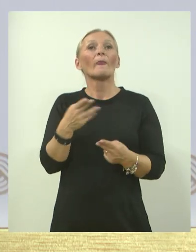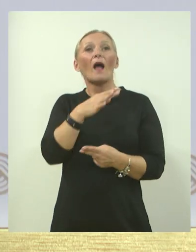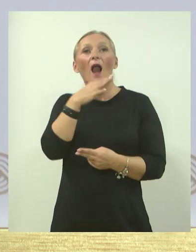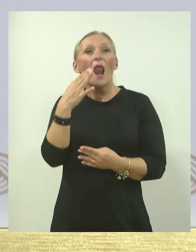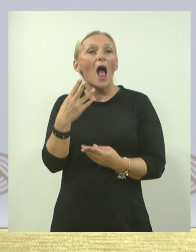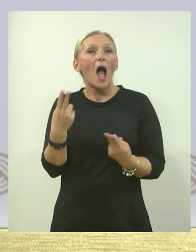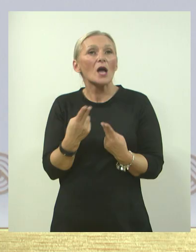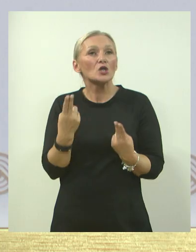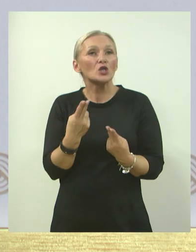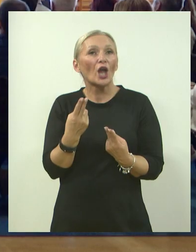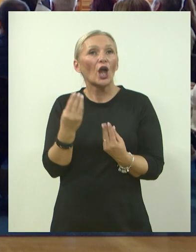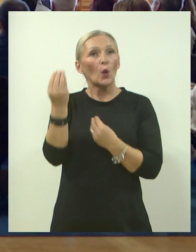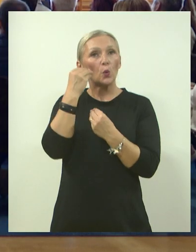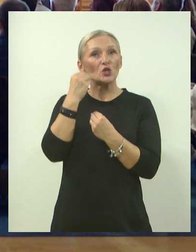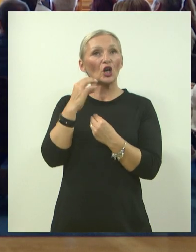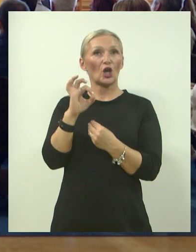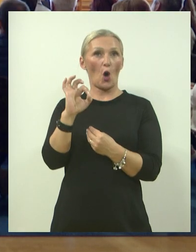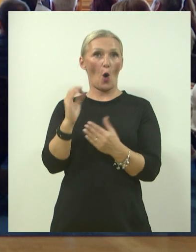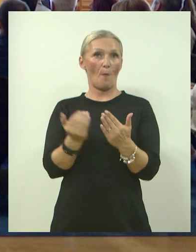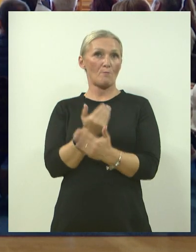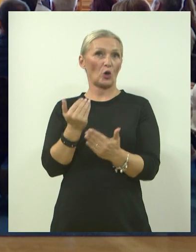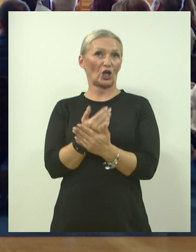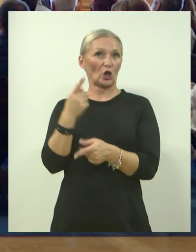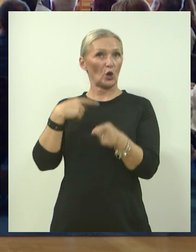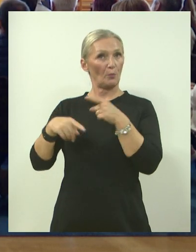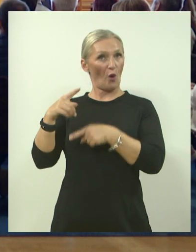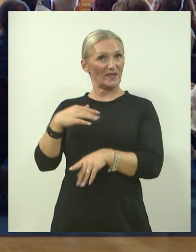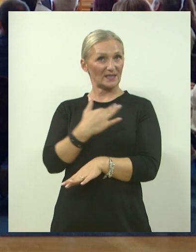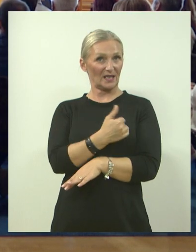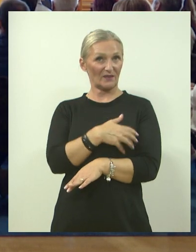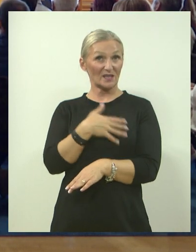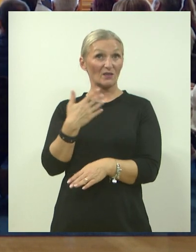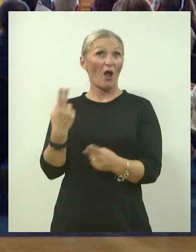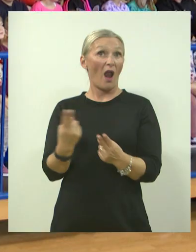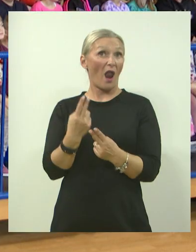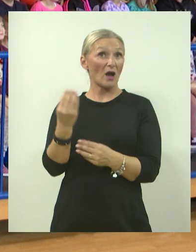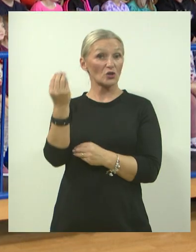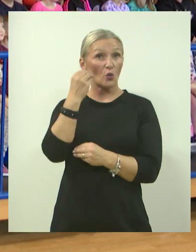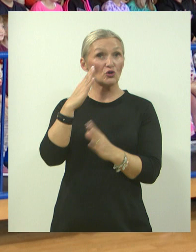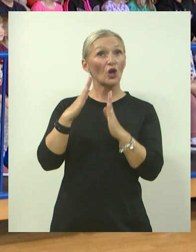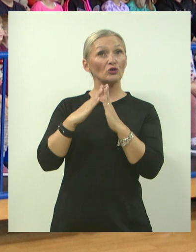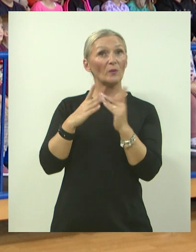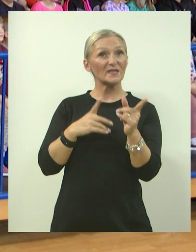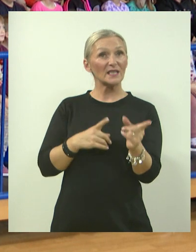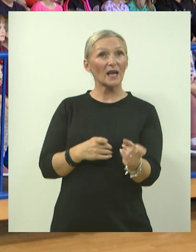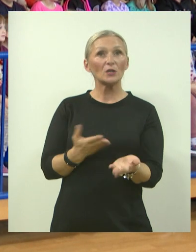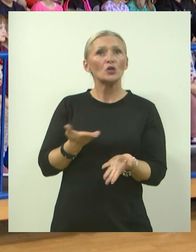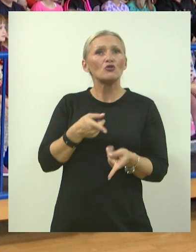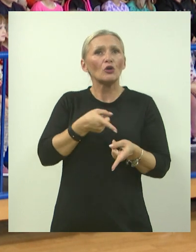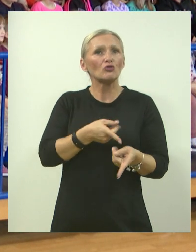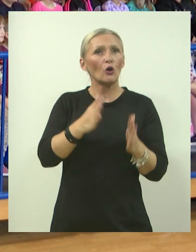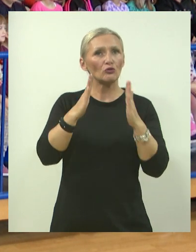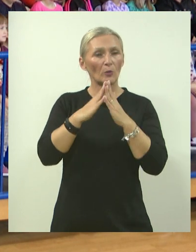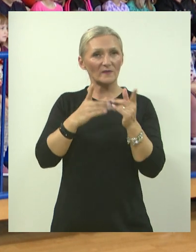učili o modernoj hrvatskoj povijesti, kako bi lakše učili o domovinskom ratu, što je on predstavljao